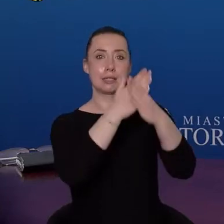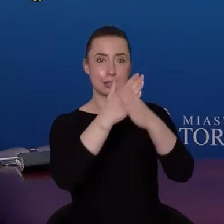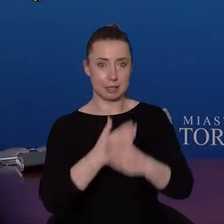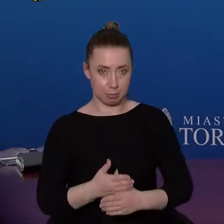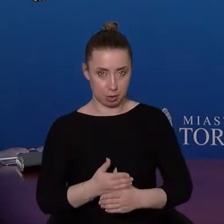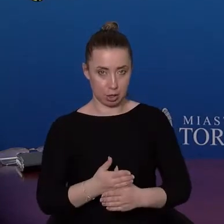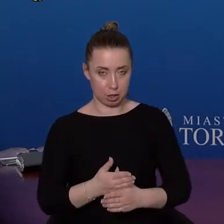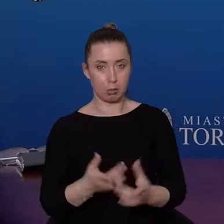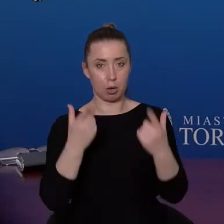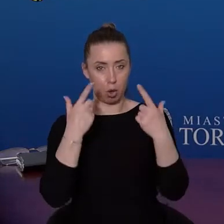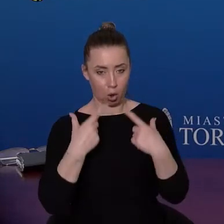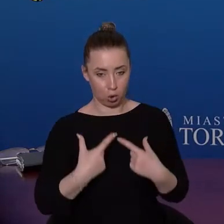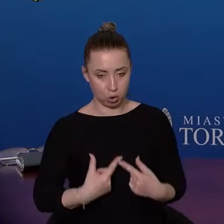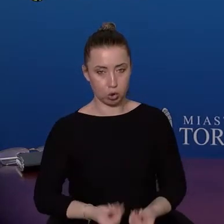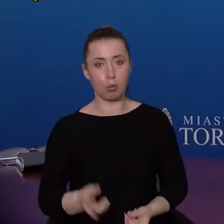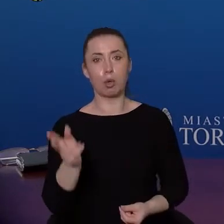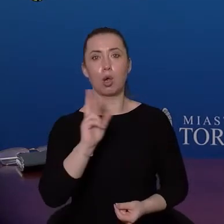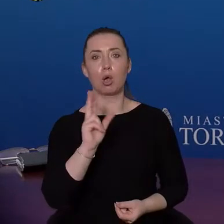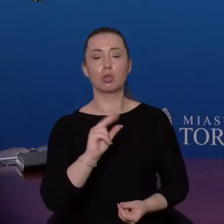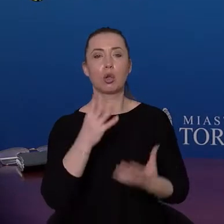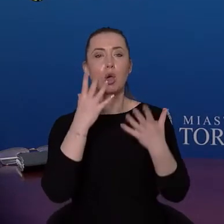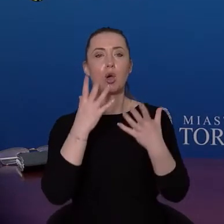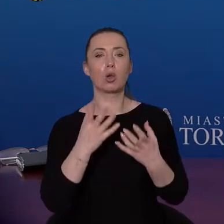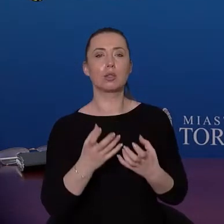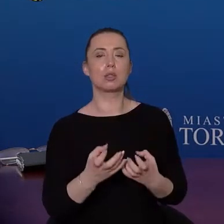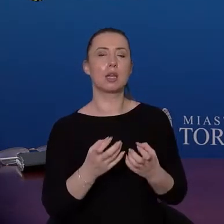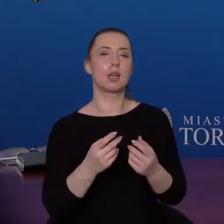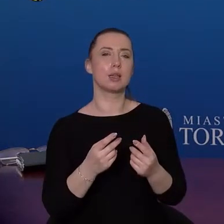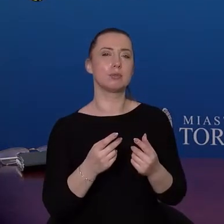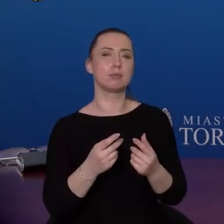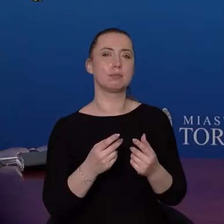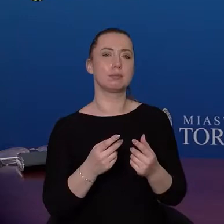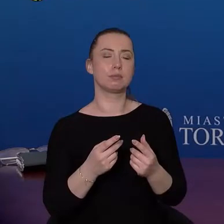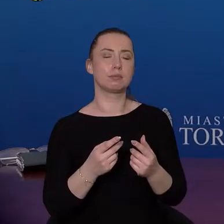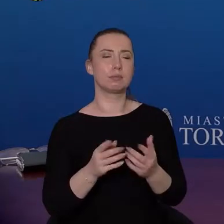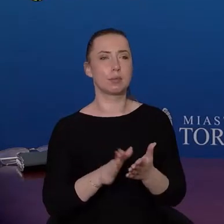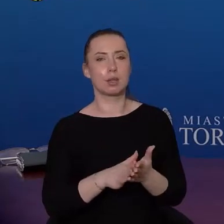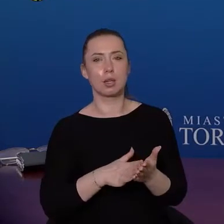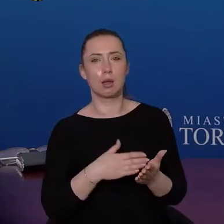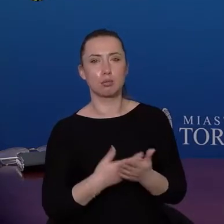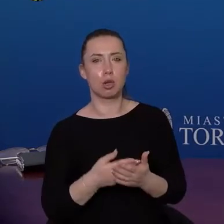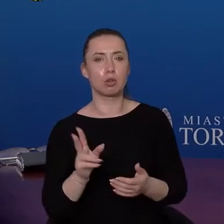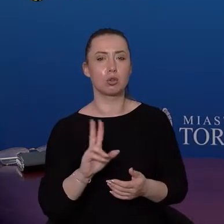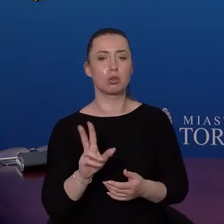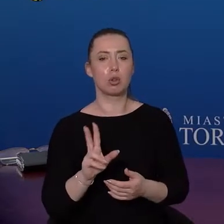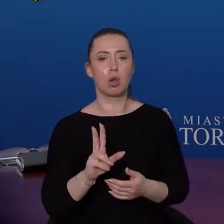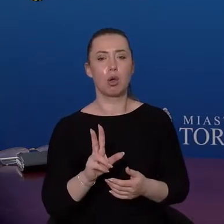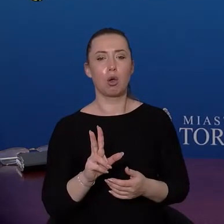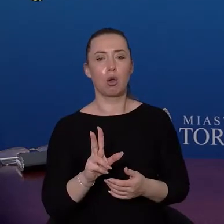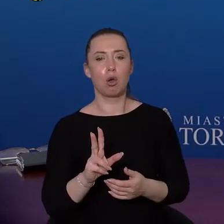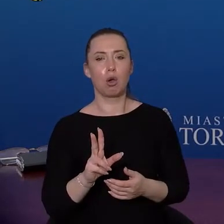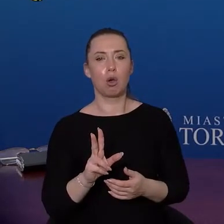osoby, które chciałyby, chociaż symbolicznie, szczególnie osoby, którym jest trudno zorganizować